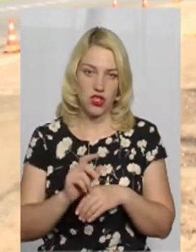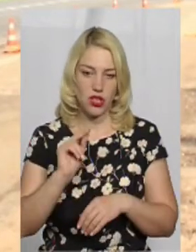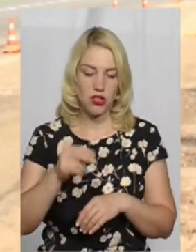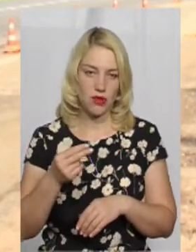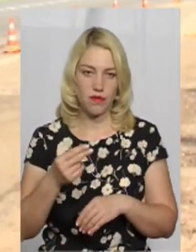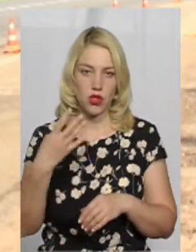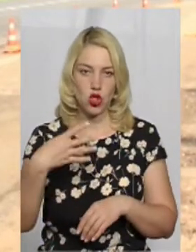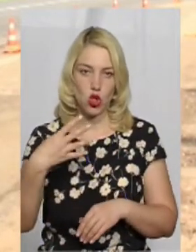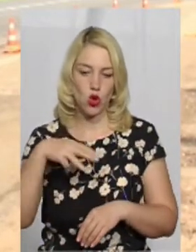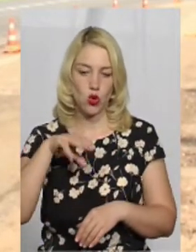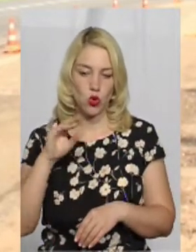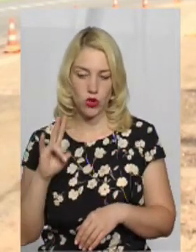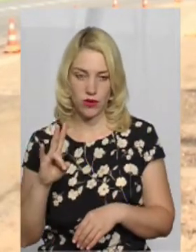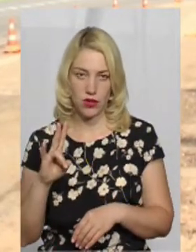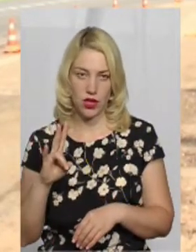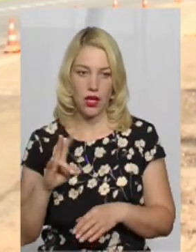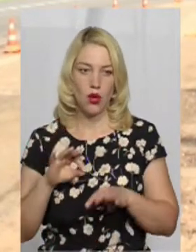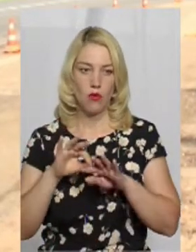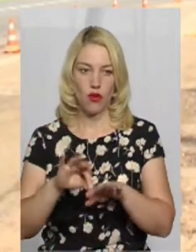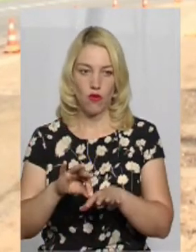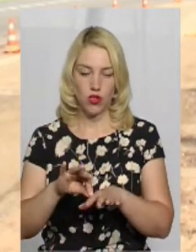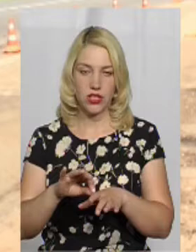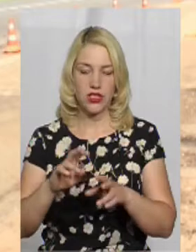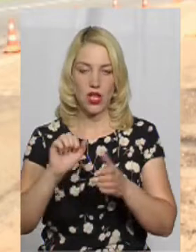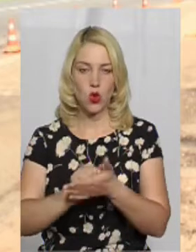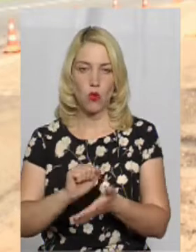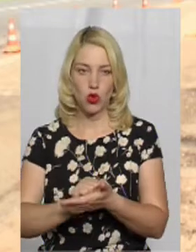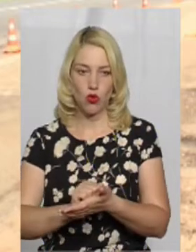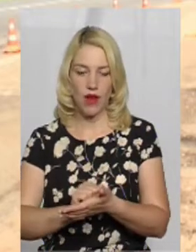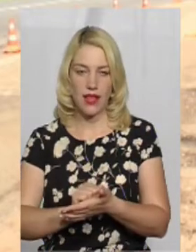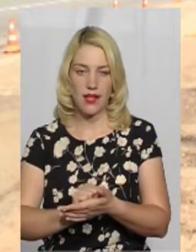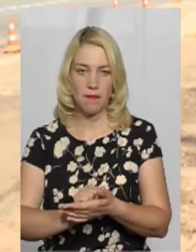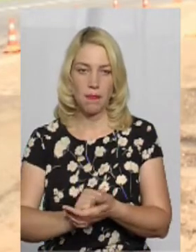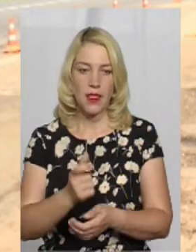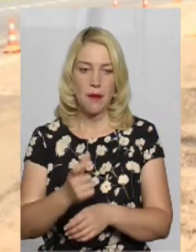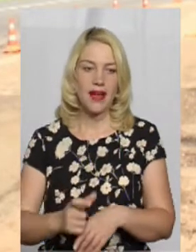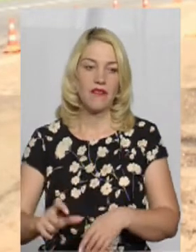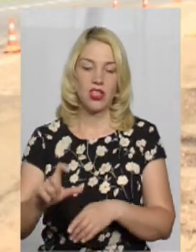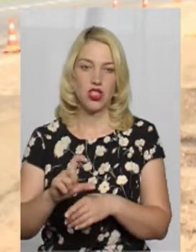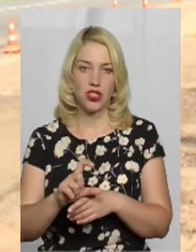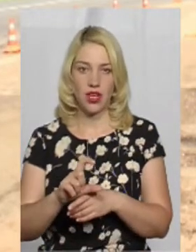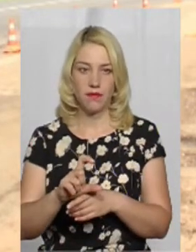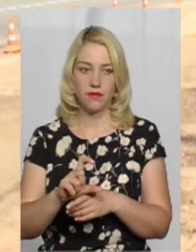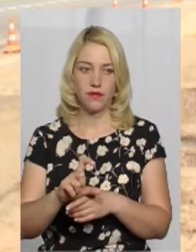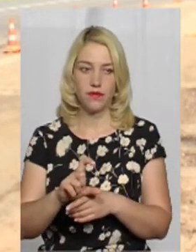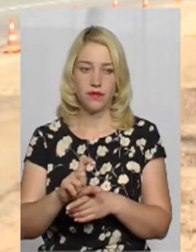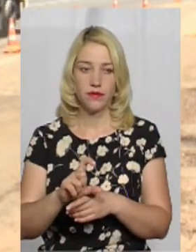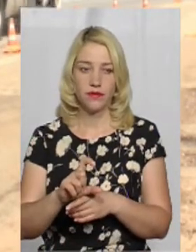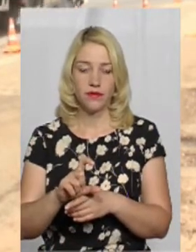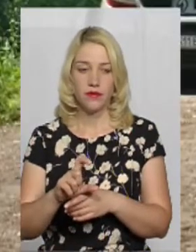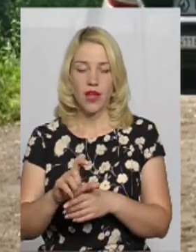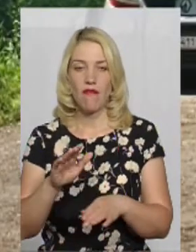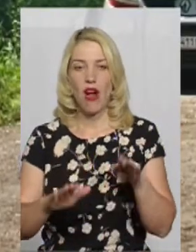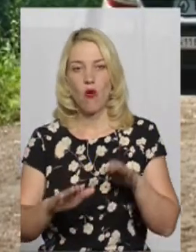40 тонн, проводиться документування перевищення вагових